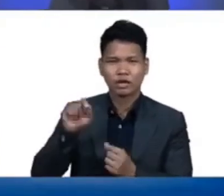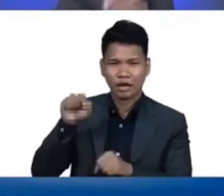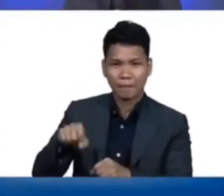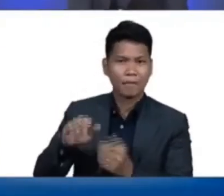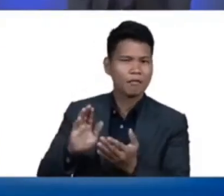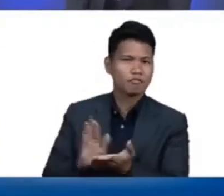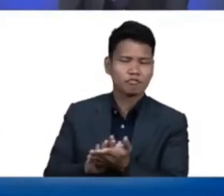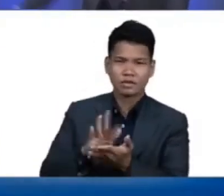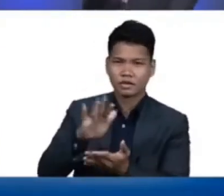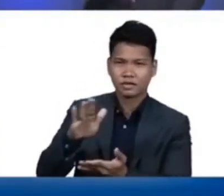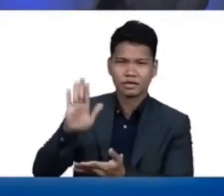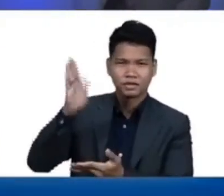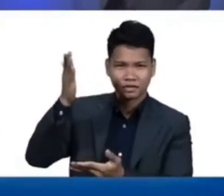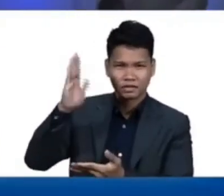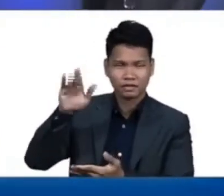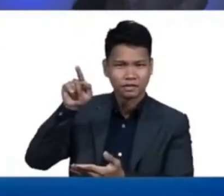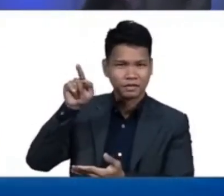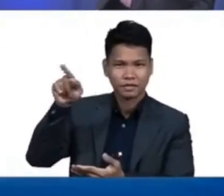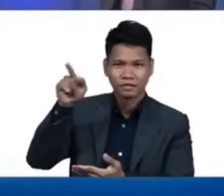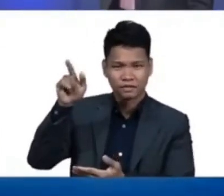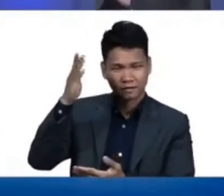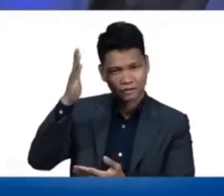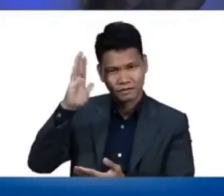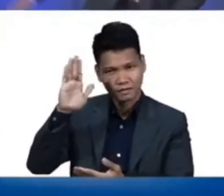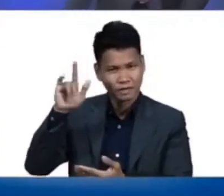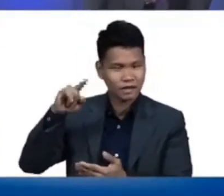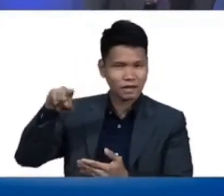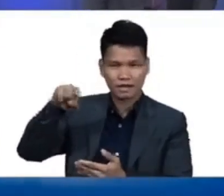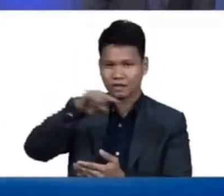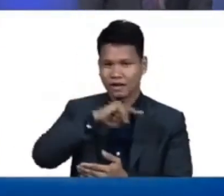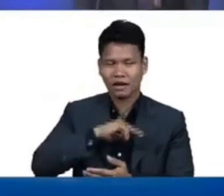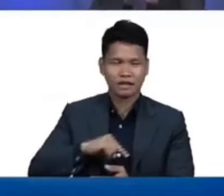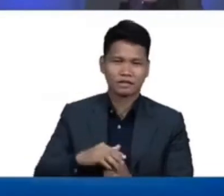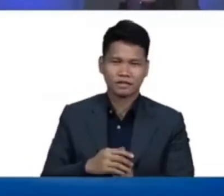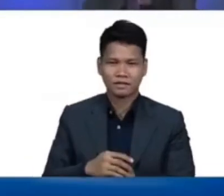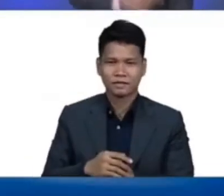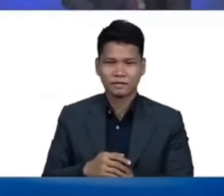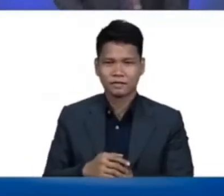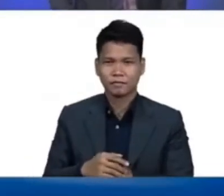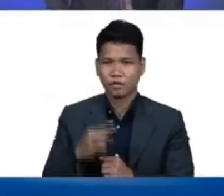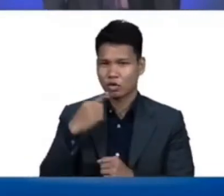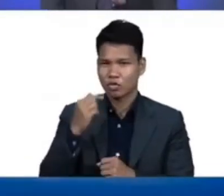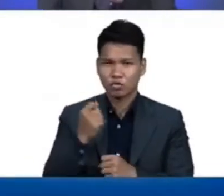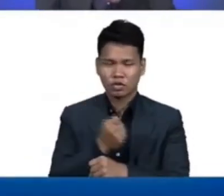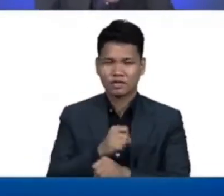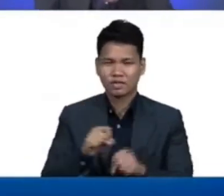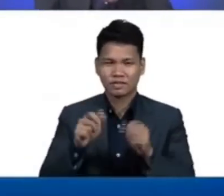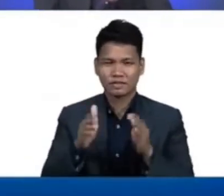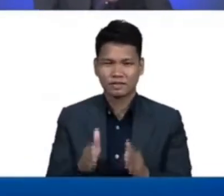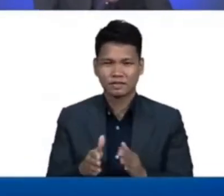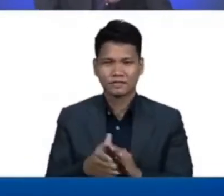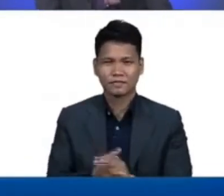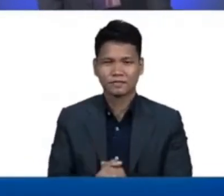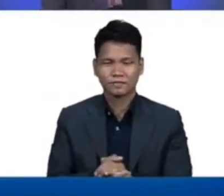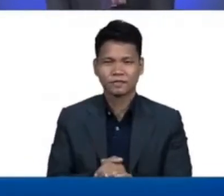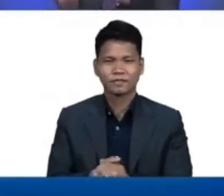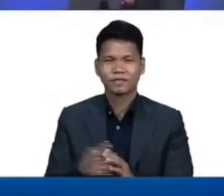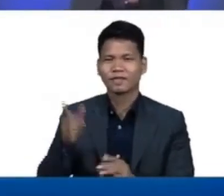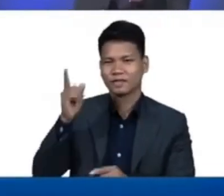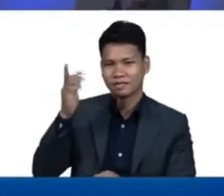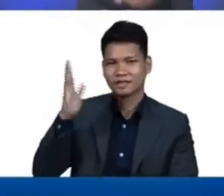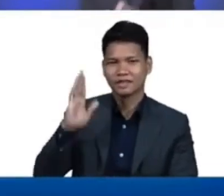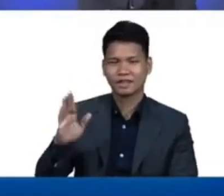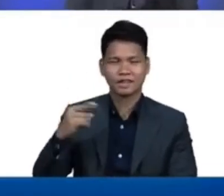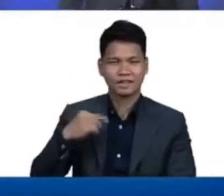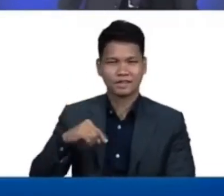makapagbibigay sa kaluwalhatian ng ating Diyos na tagapagligtas at Diyos